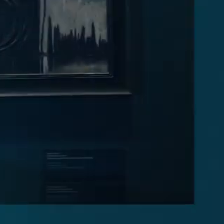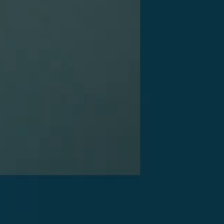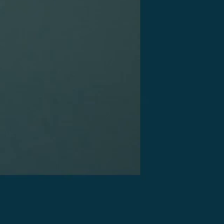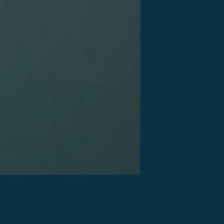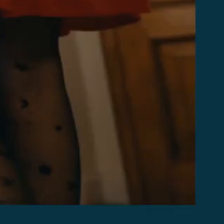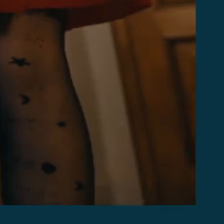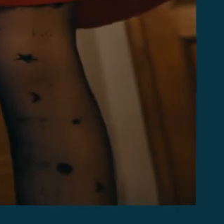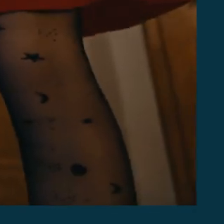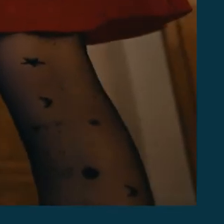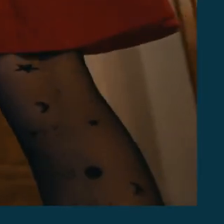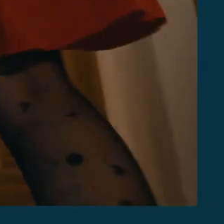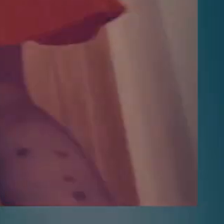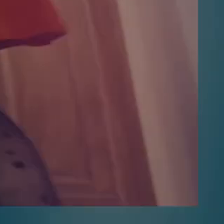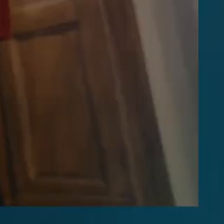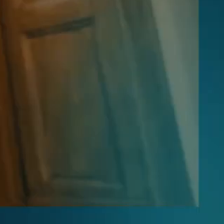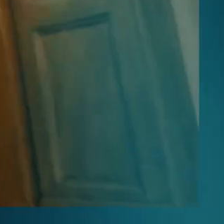Muzyka